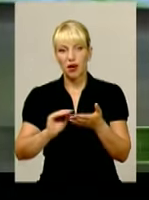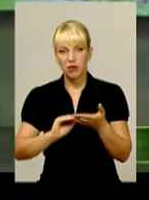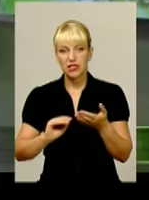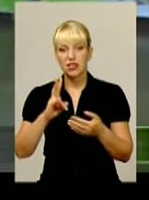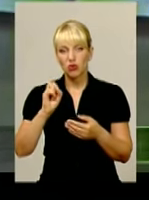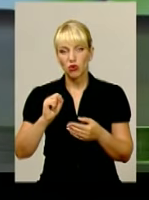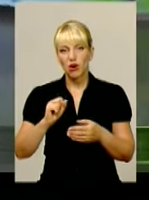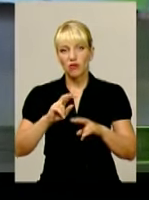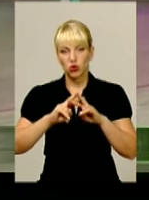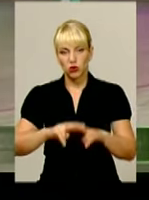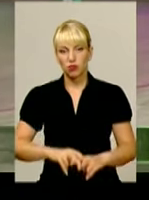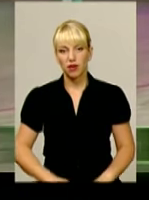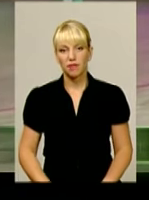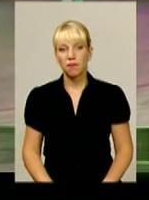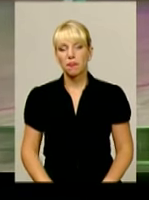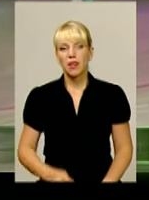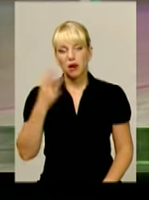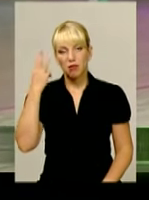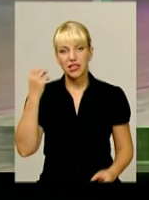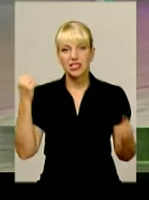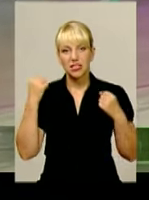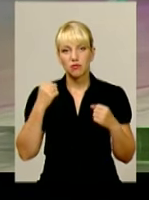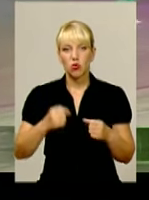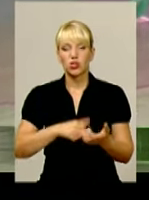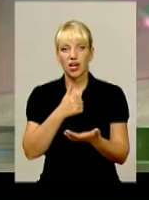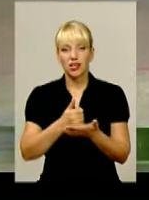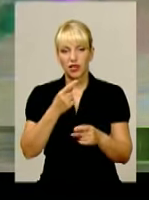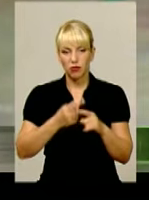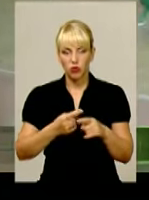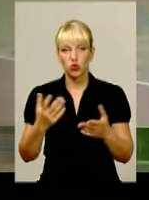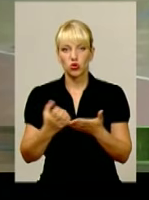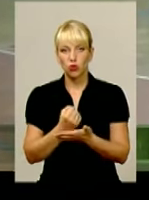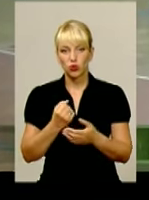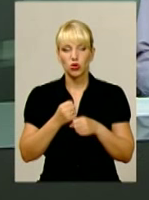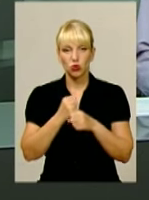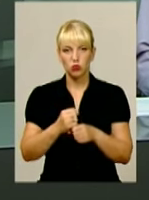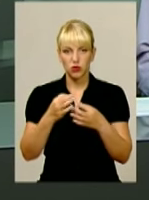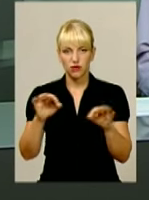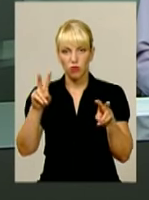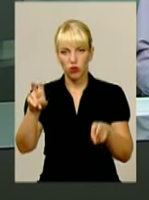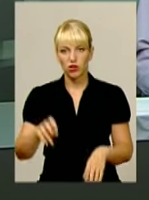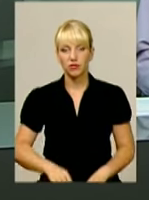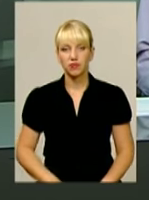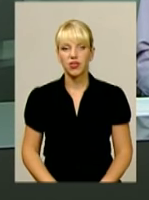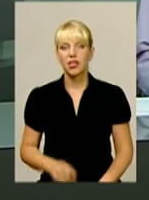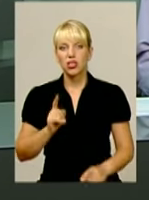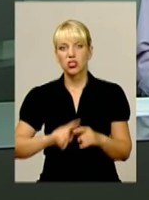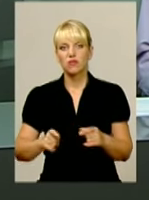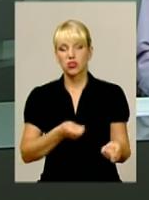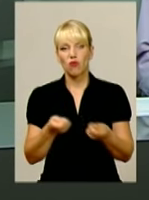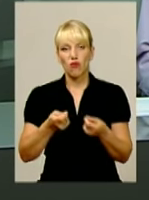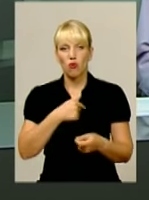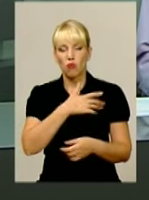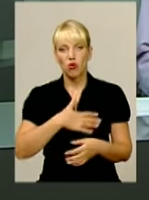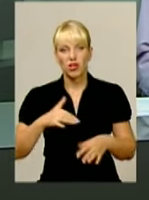Новини спорту. Хмельницький «Спортлідер Плюс» добув срідні нагороди у Кубку Свободи. Швидко вивозити